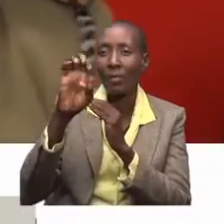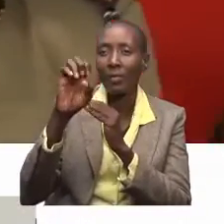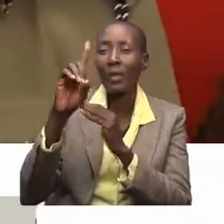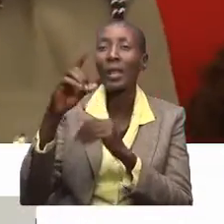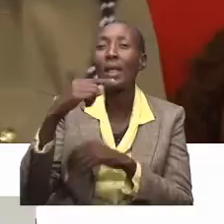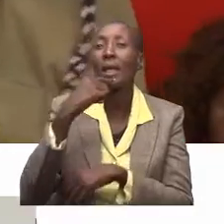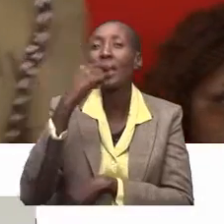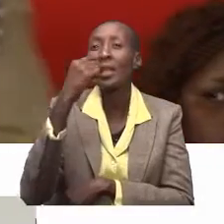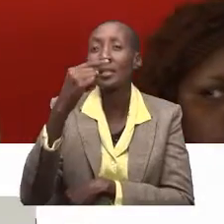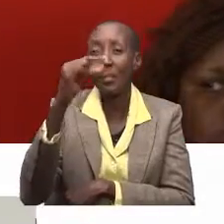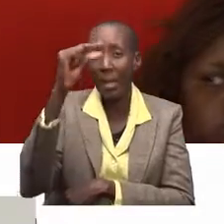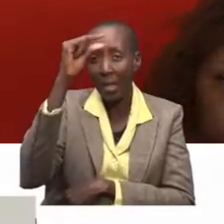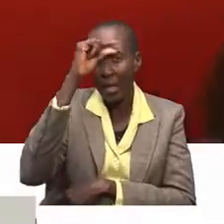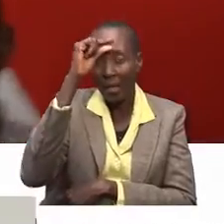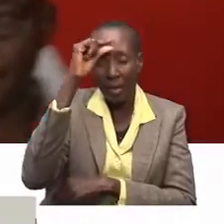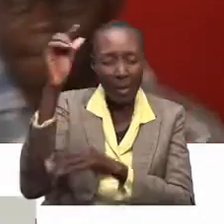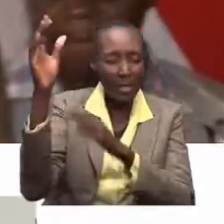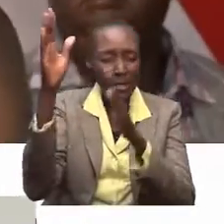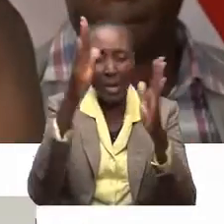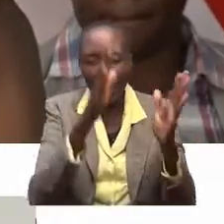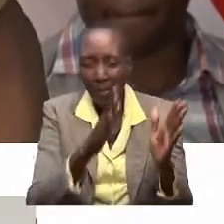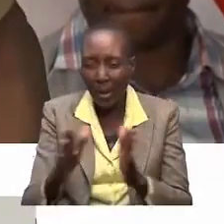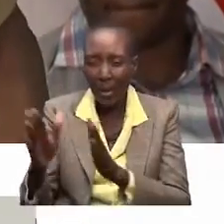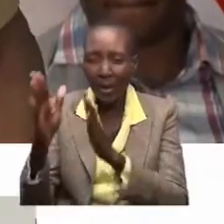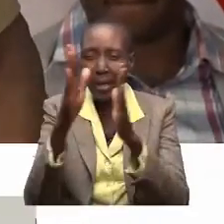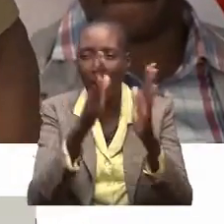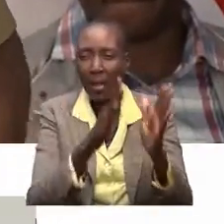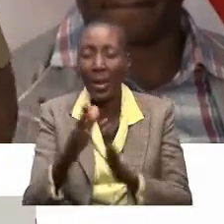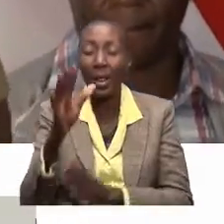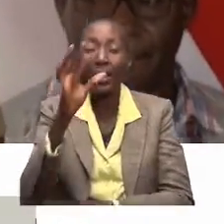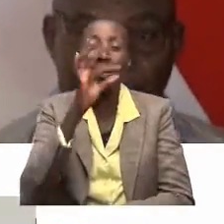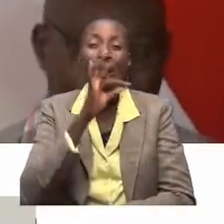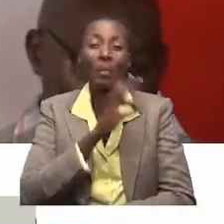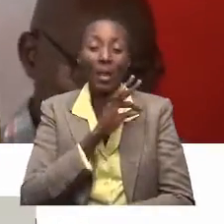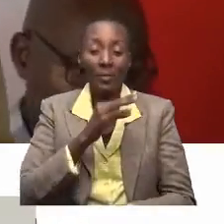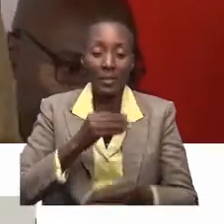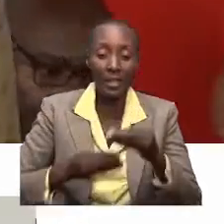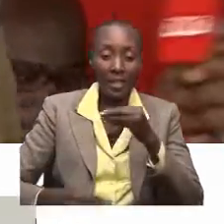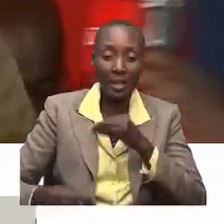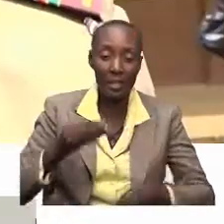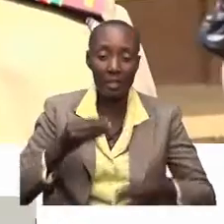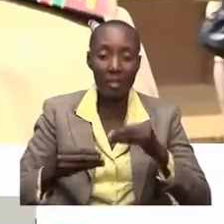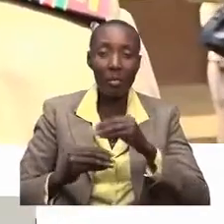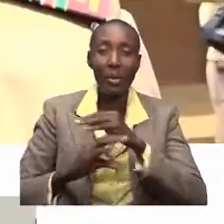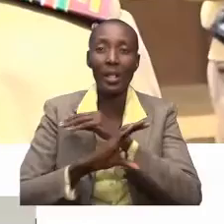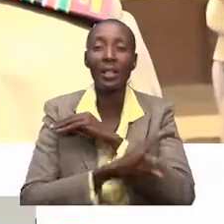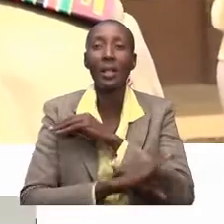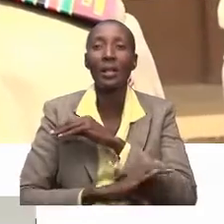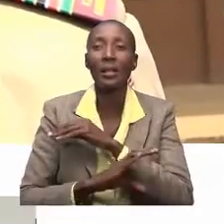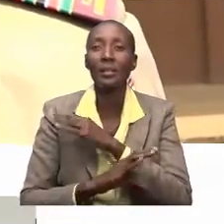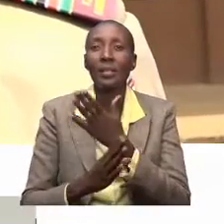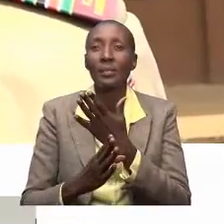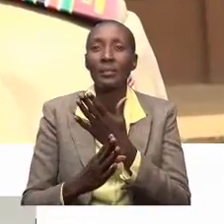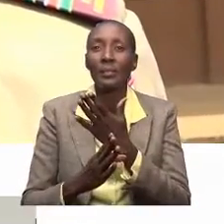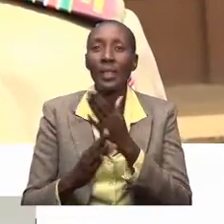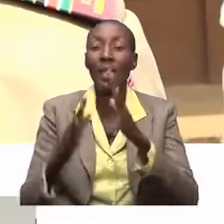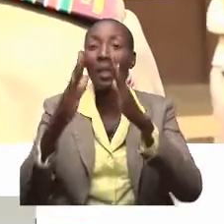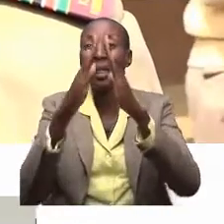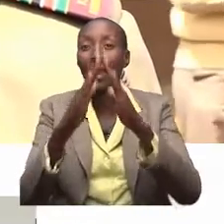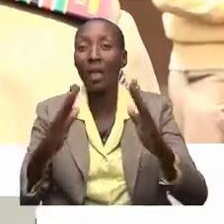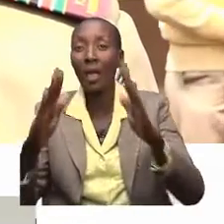kuwa sirikali meweka mikakati ambayo itawafaa walimavu nchini. Ukiangalia majumba yetu